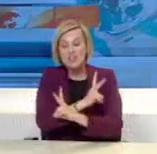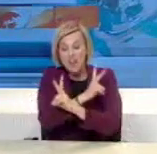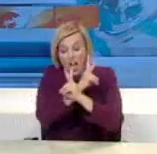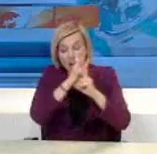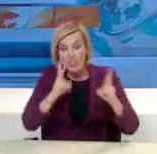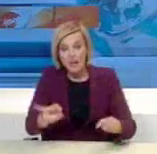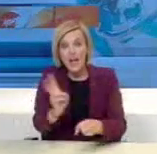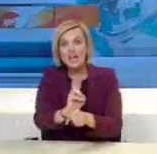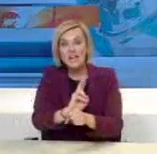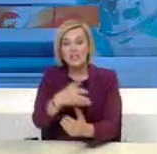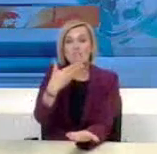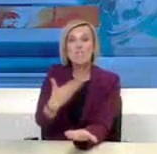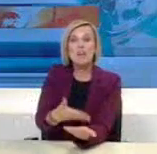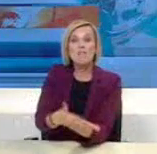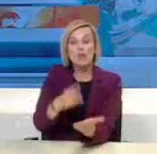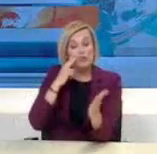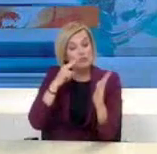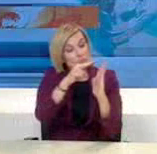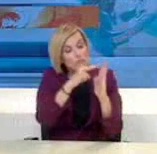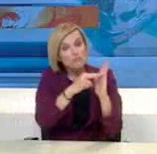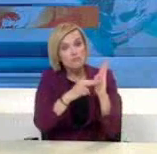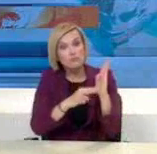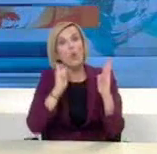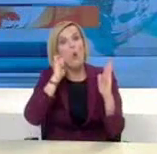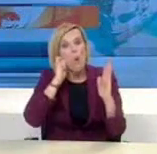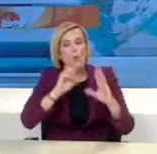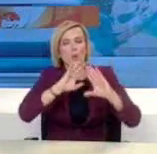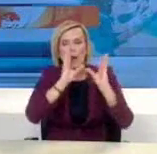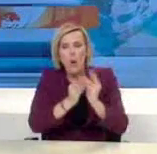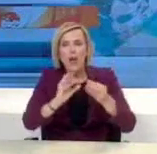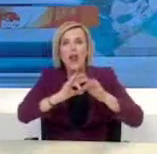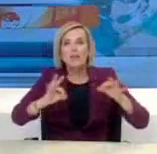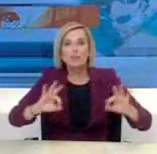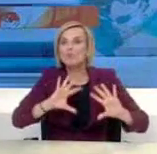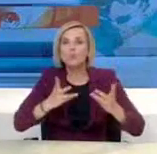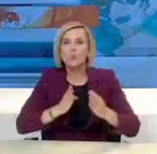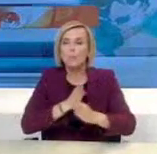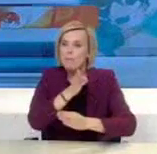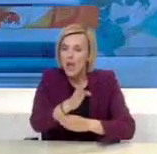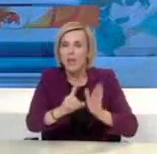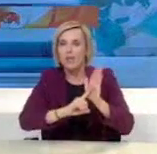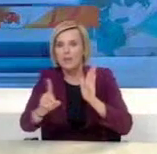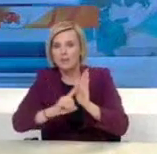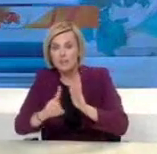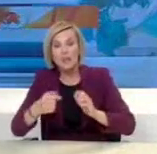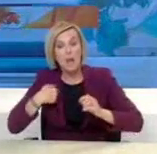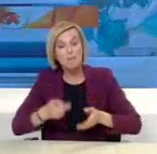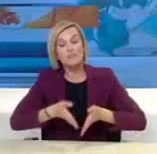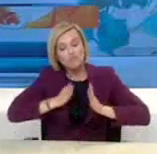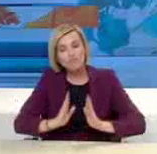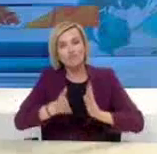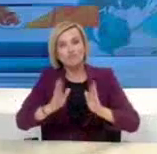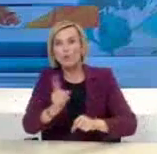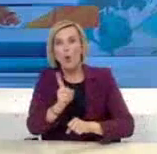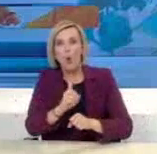και το τονίζω κατηγορηματικά ότι το κράτος και ο παραγωγικός ιστός δεν παραλύουν. Συνεχίζουν να λειτουργούν με το